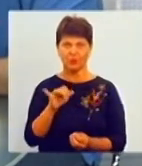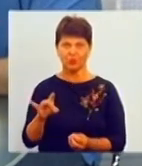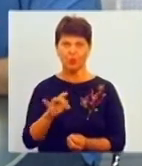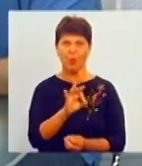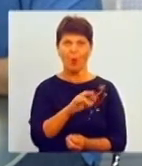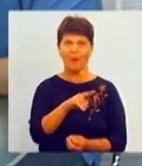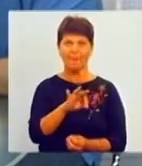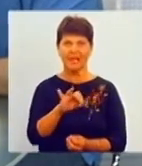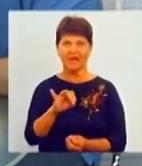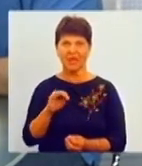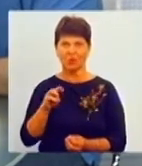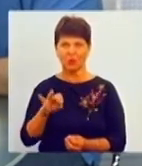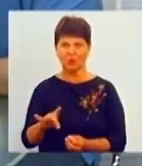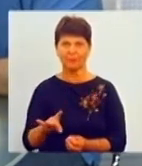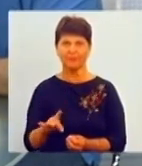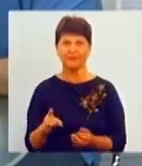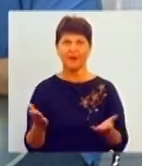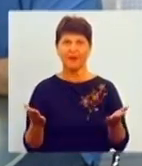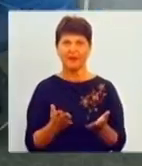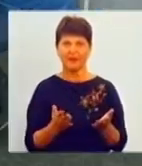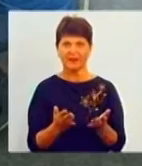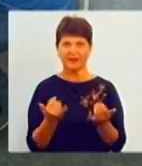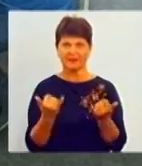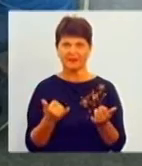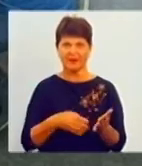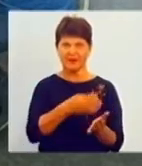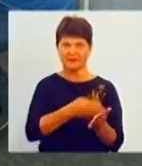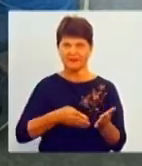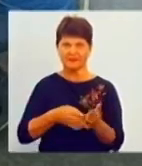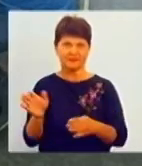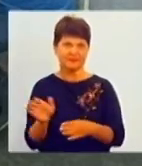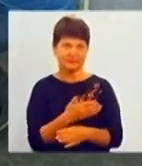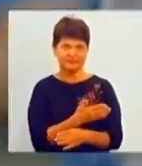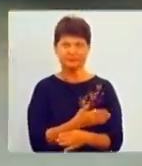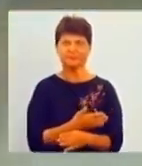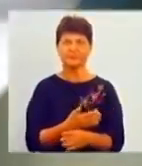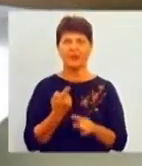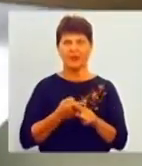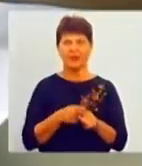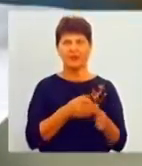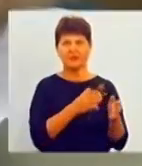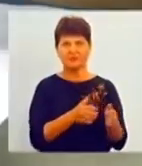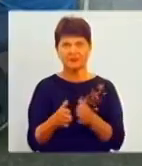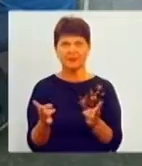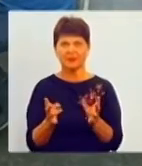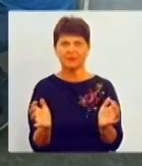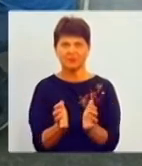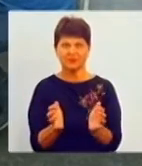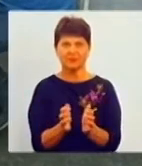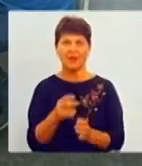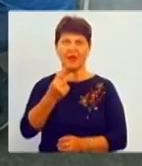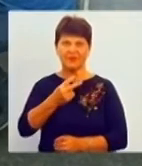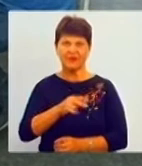який не можна перемиклувати. Який зняв, так. Тому, щоб зберегти стабільність, рейси зняли, але 20 рейсів з України виконуються.